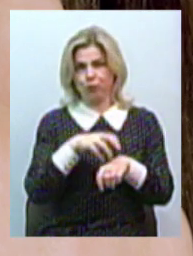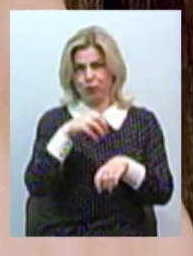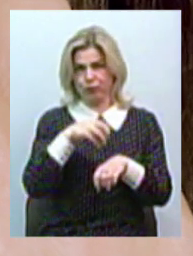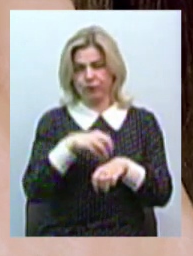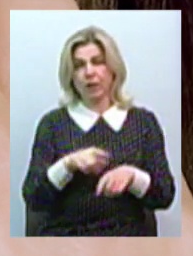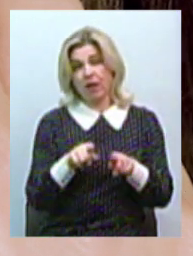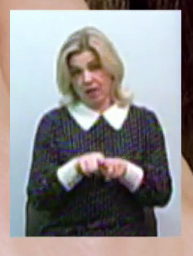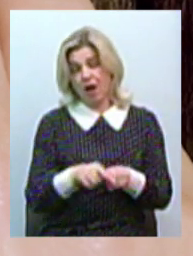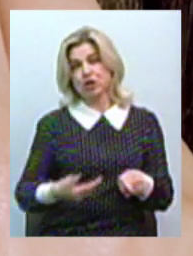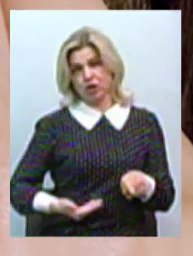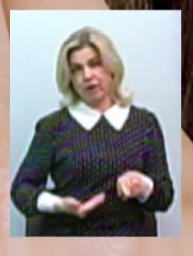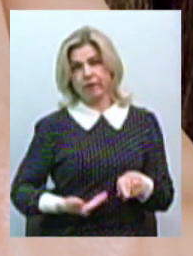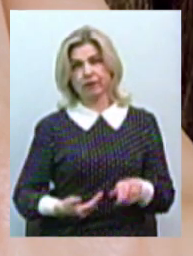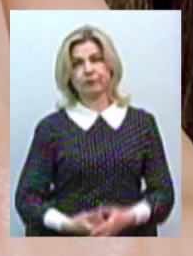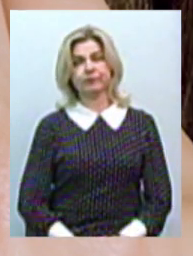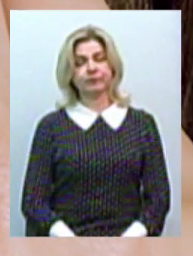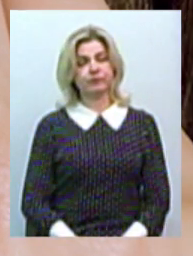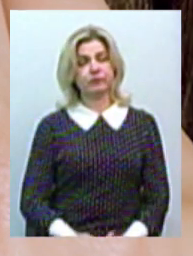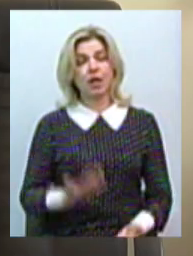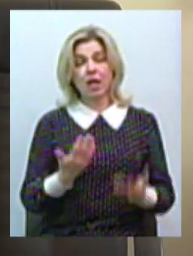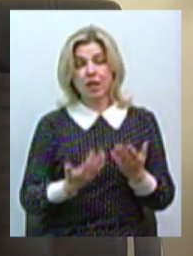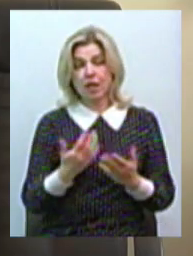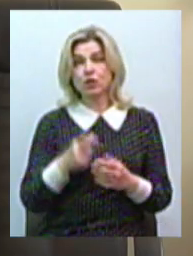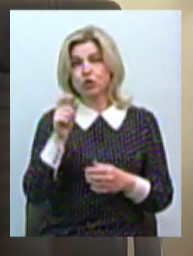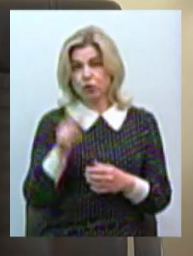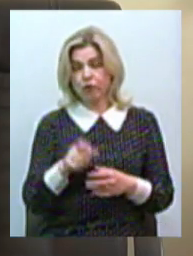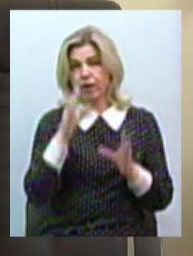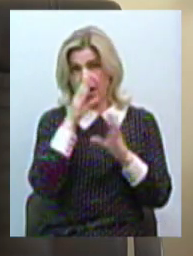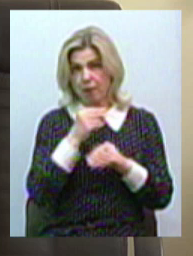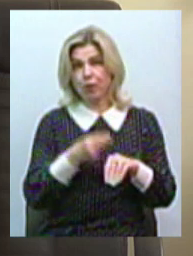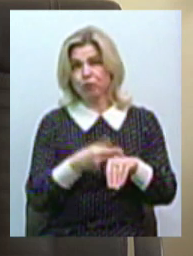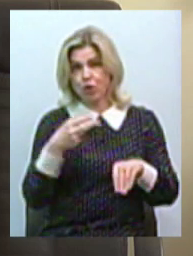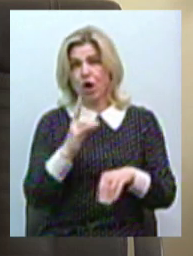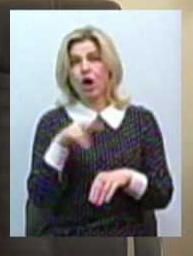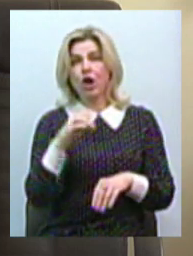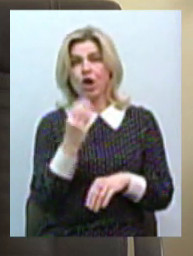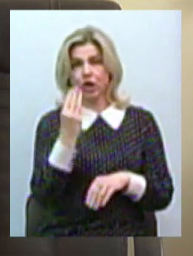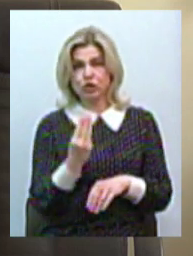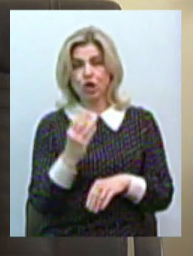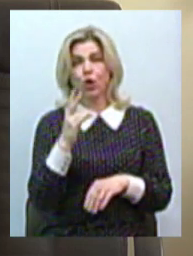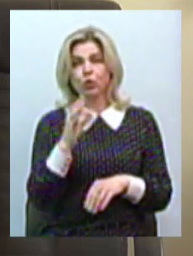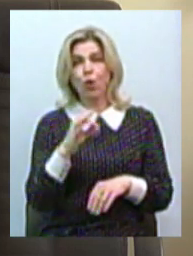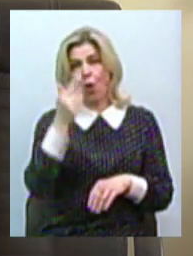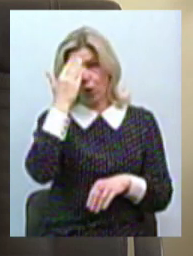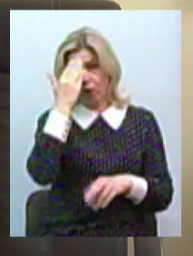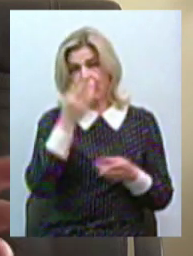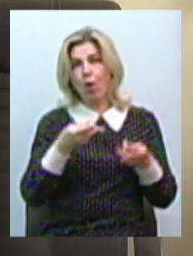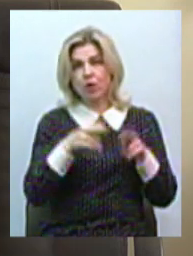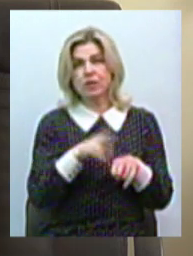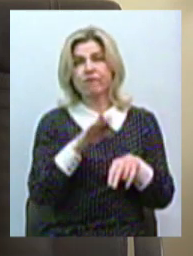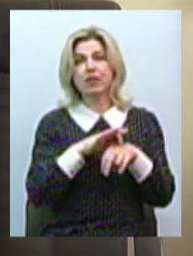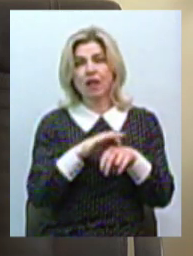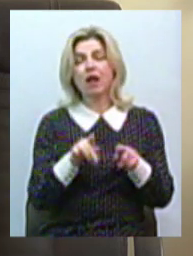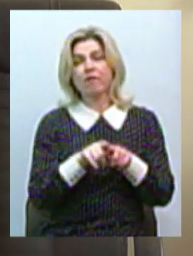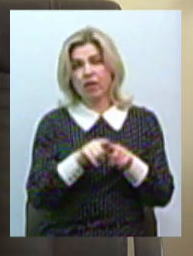Так він живе, є він кров. Якщо людина пробує сама викрутити того кліща, то голова лишається в тілі, потім все рівно треба